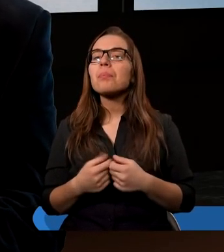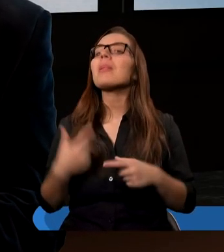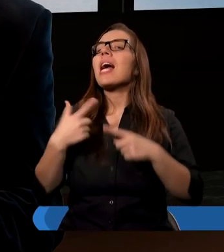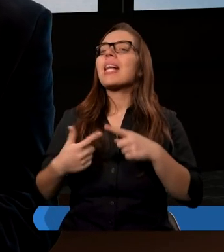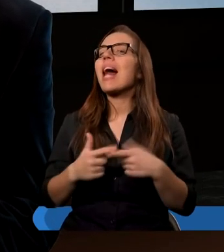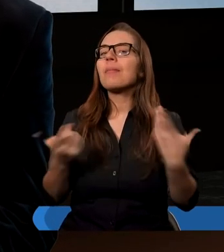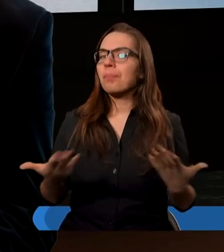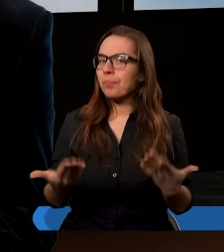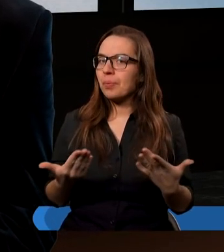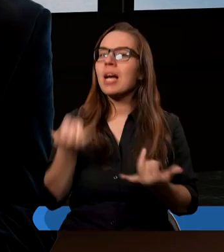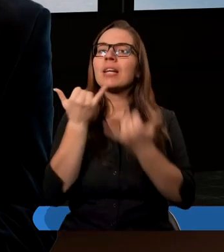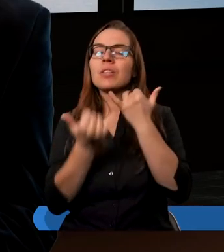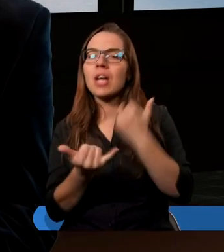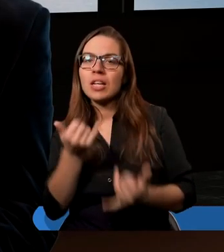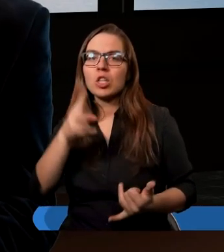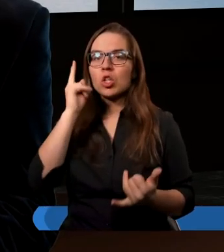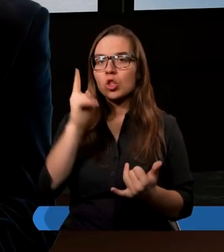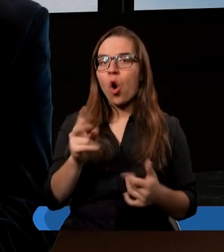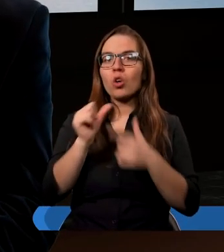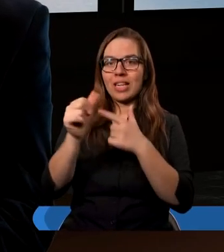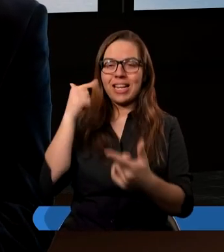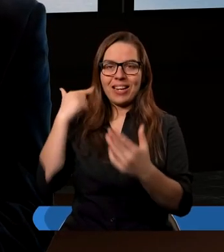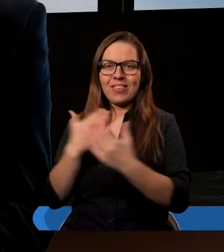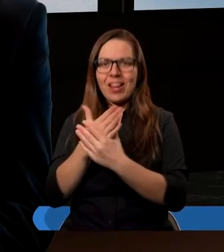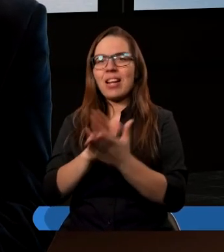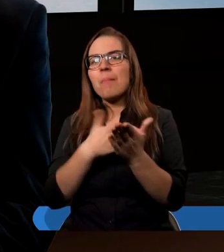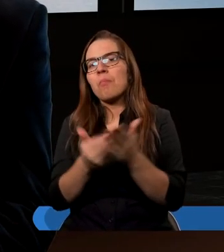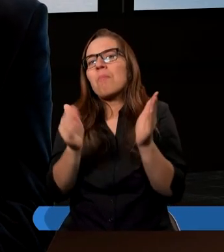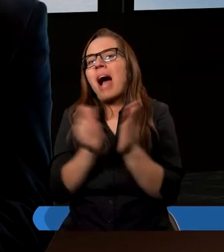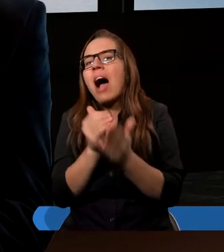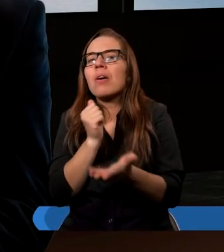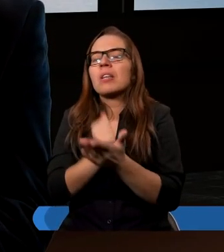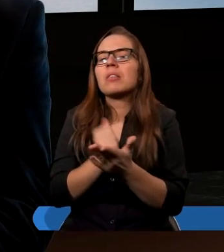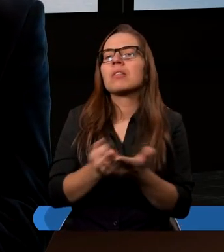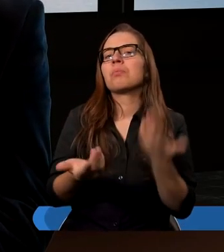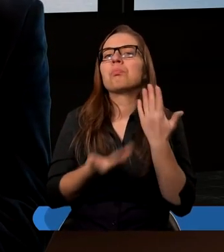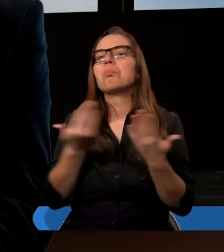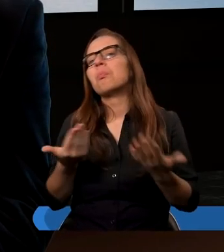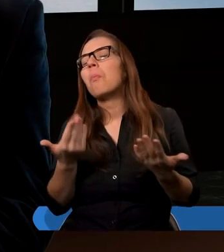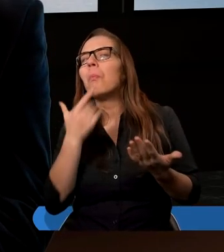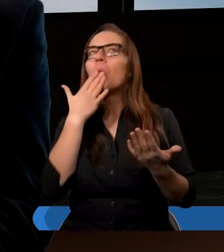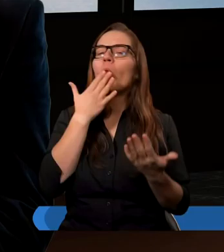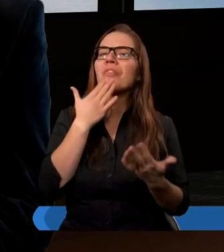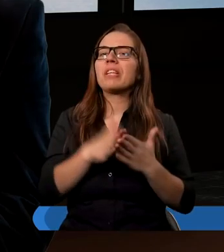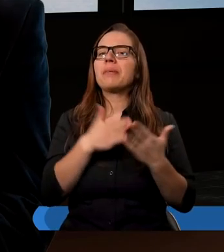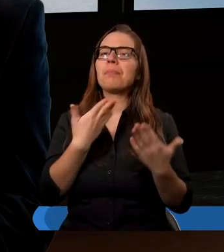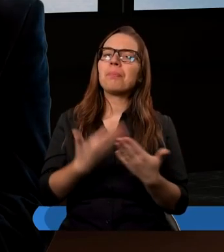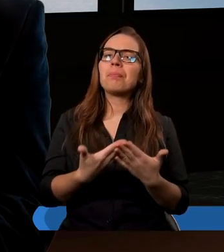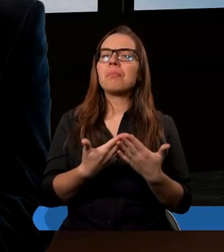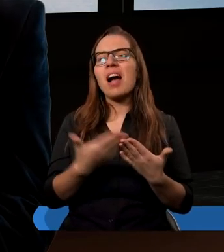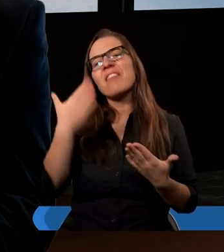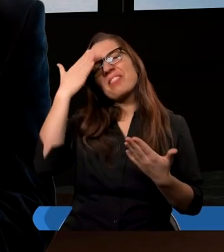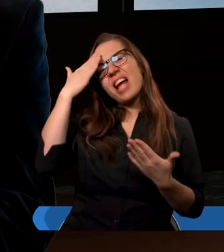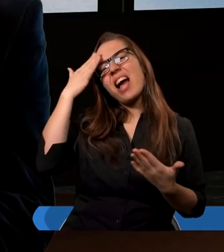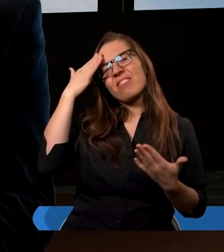Zatem jeżeli ktoś jest wierny w małym, na przykład ktoś mówi, a